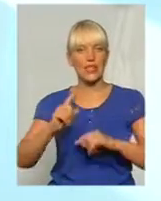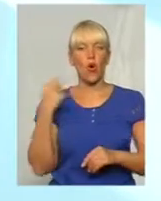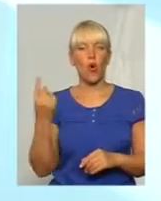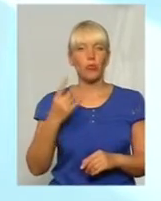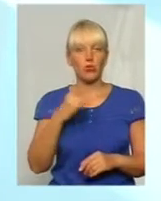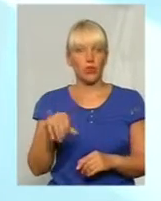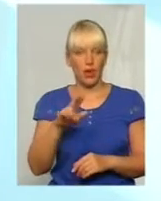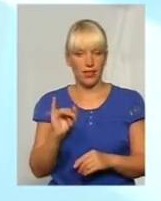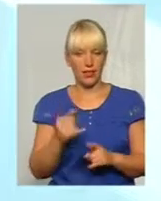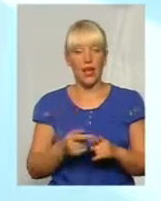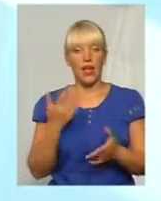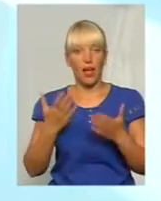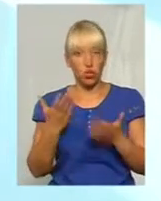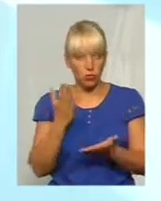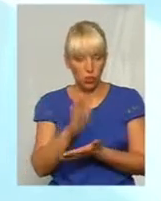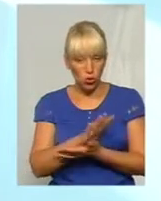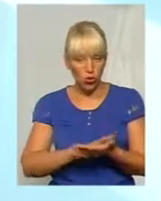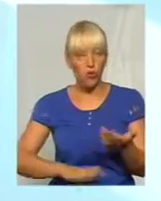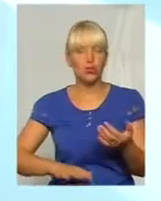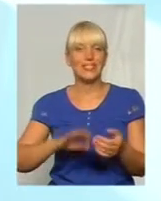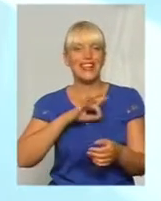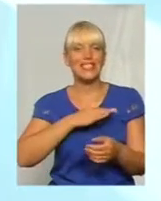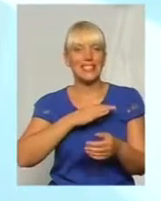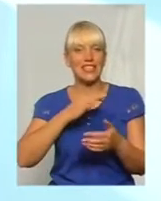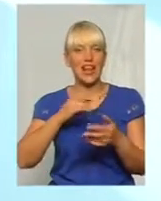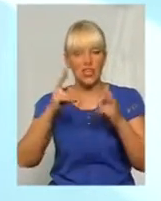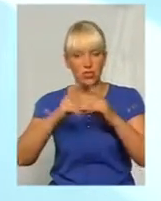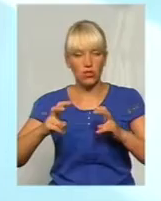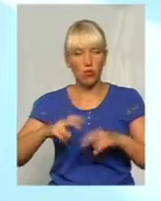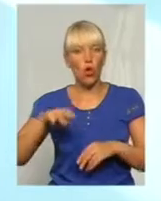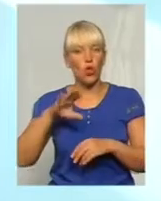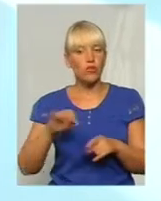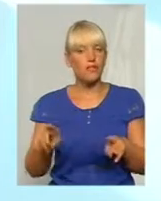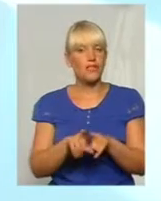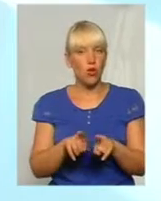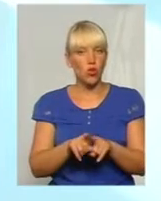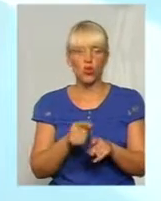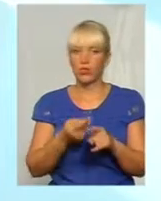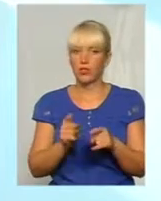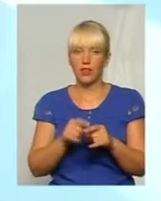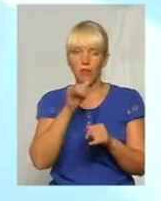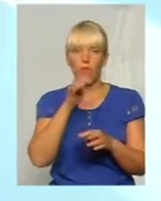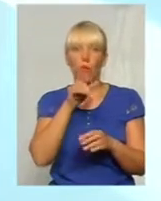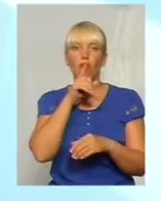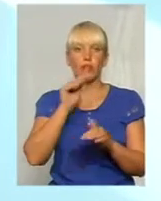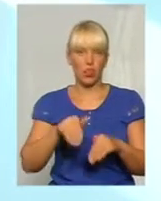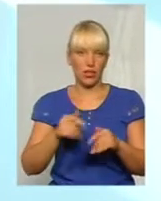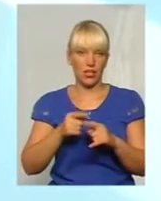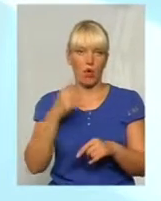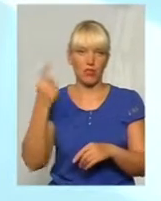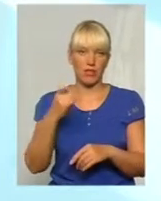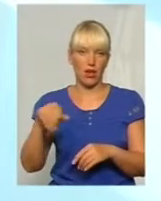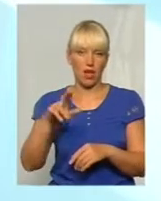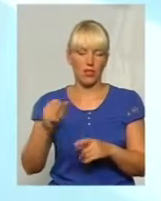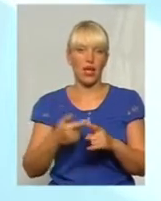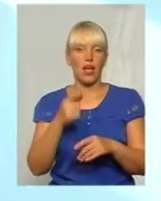занепокоїти усіх депутатів. Це перше. І, по-друге, величезні питання до політичної сили, до якої належать і в складі якої,